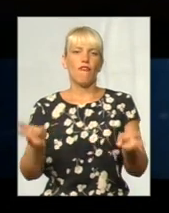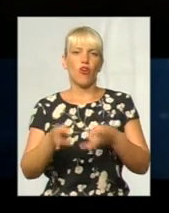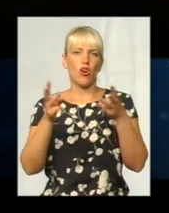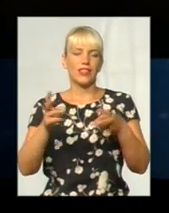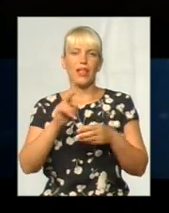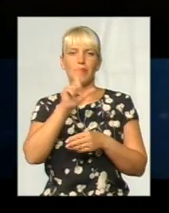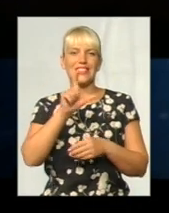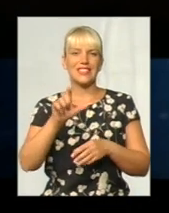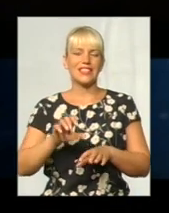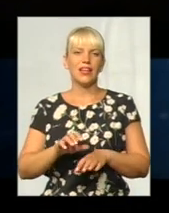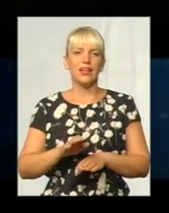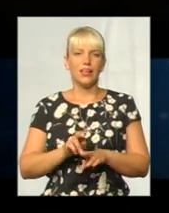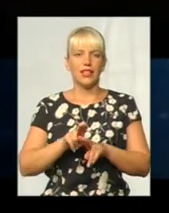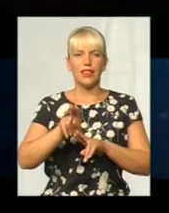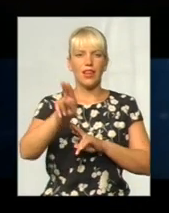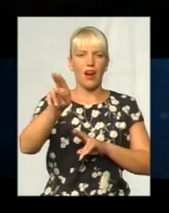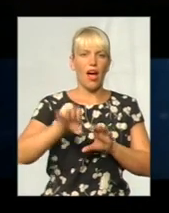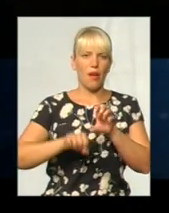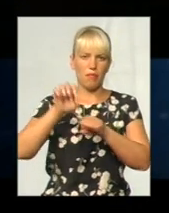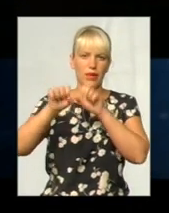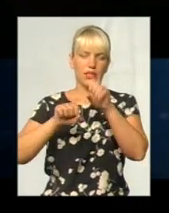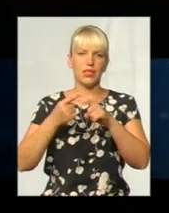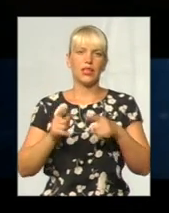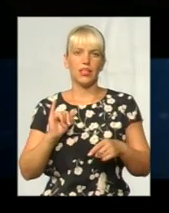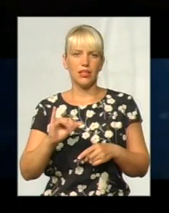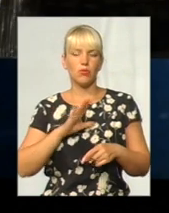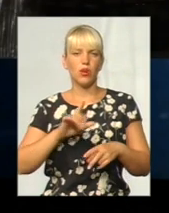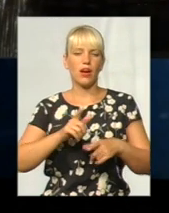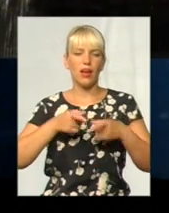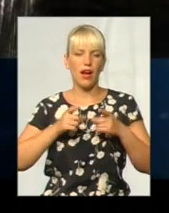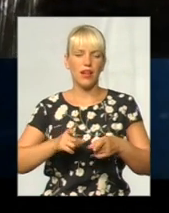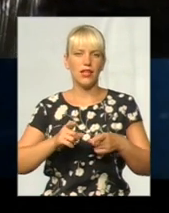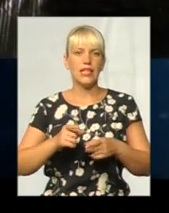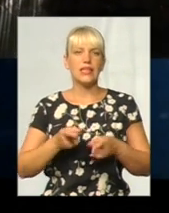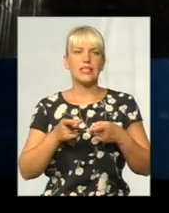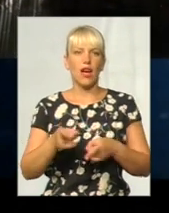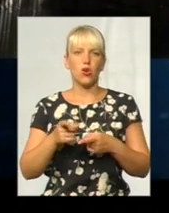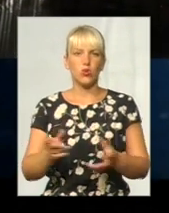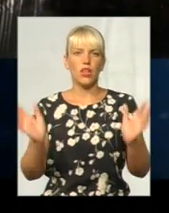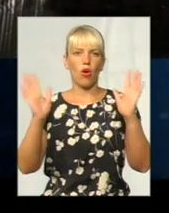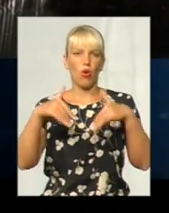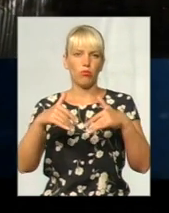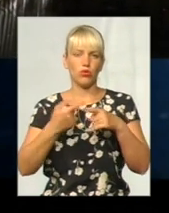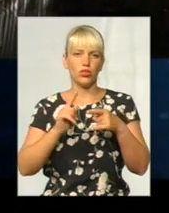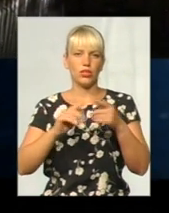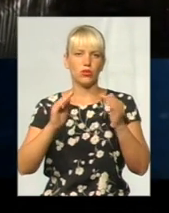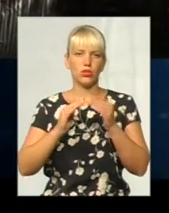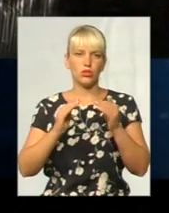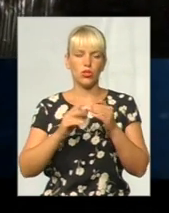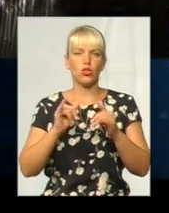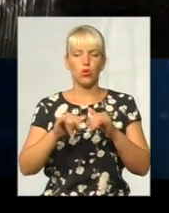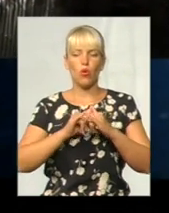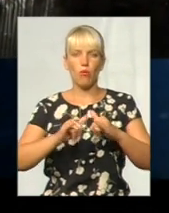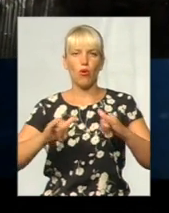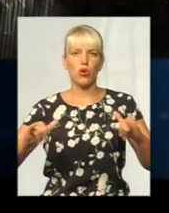та безпосередньо в палаючій будівлі. На той момент існувала реальна загроза обрушення конструкцій. Щодо швидкого поширення вогню, то цьому